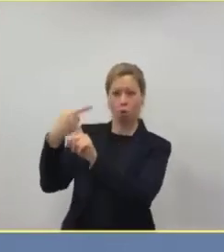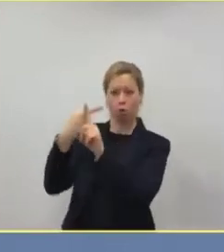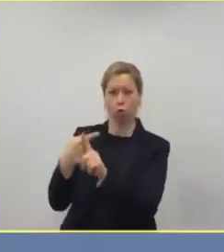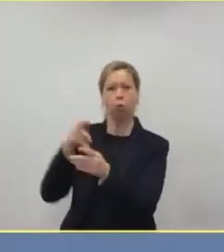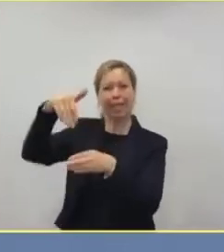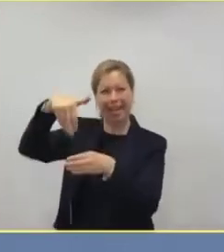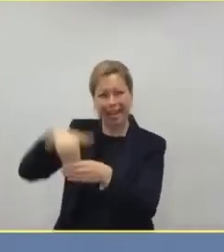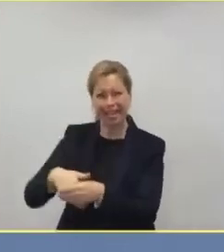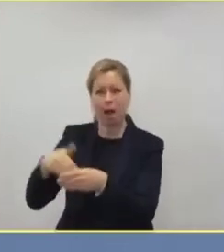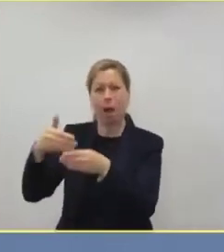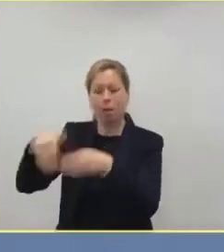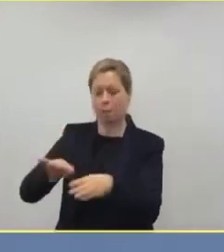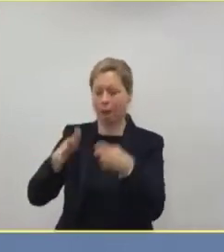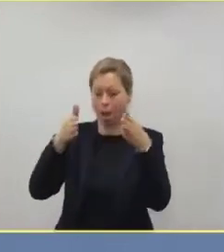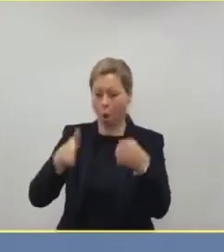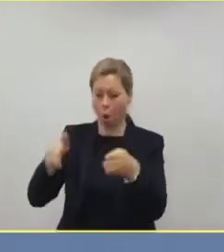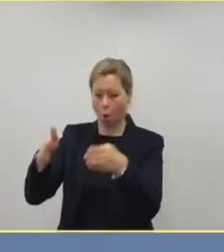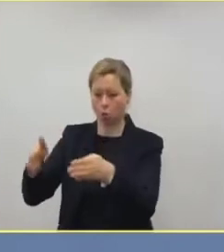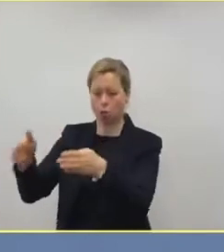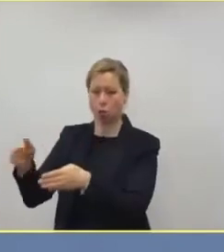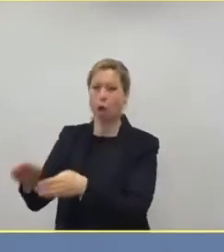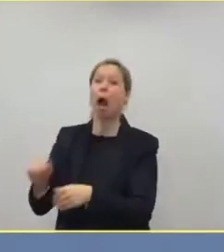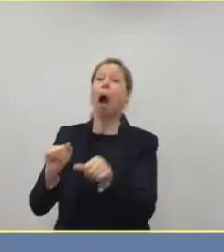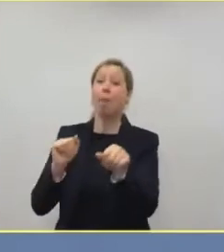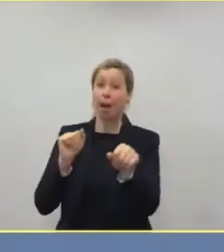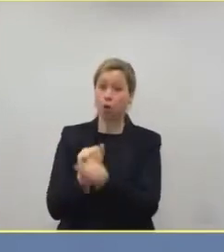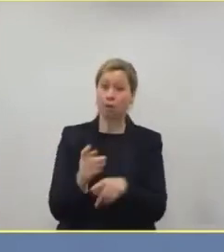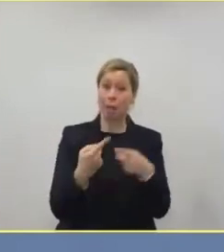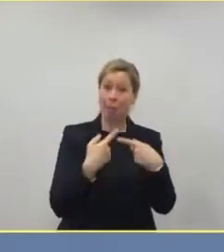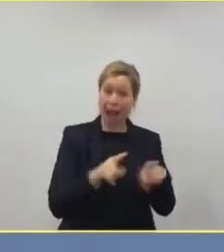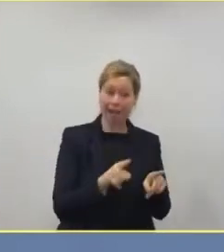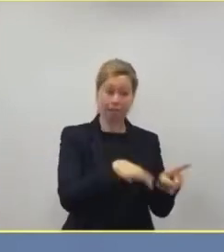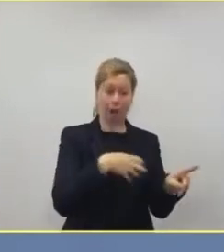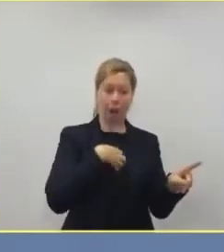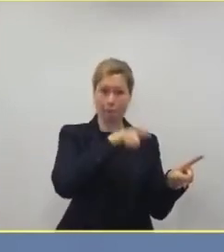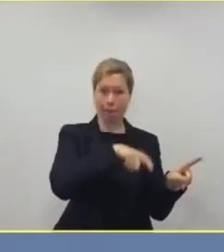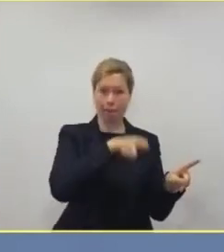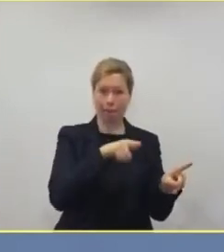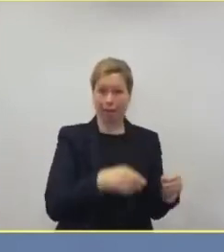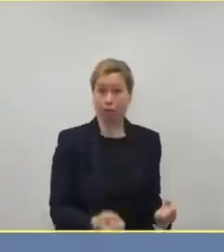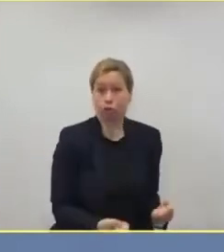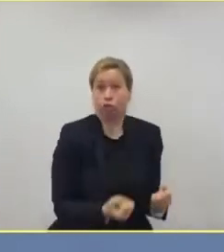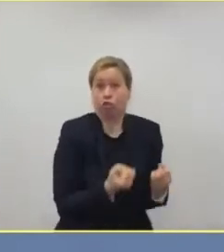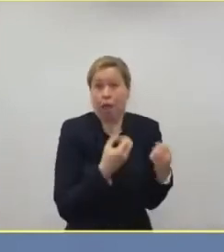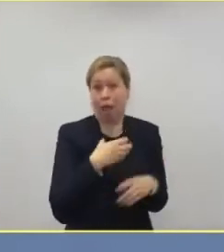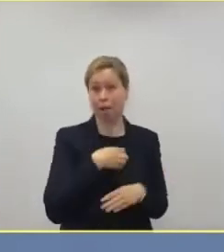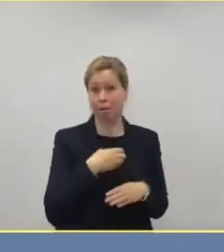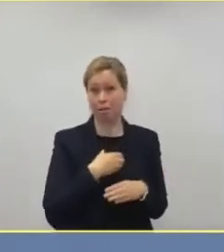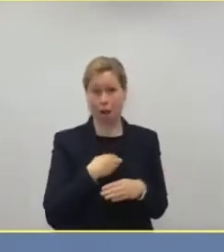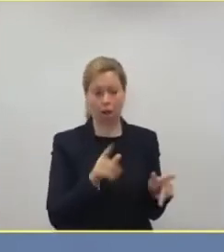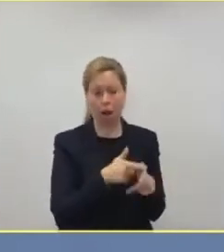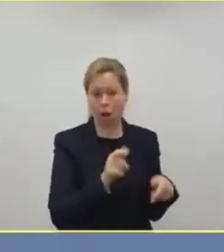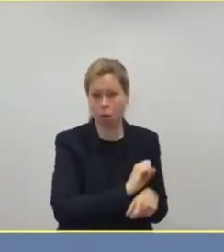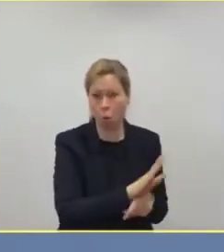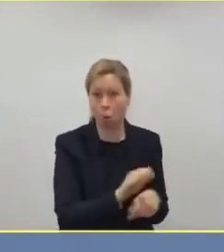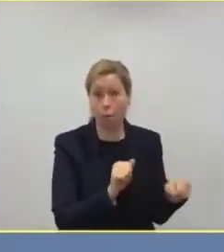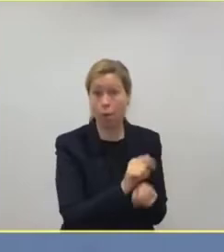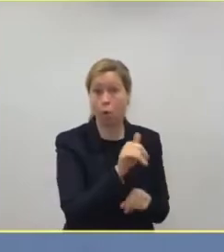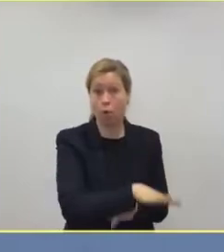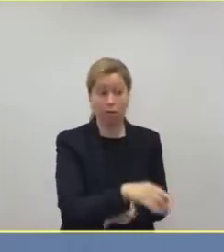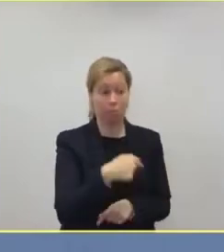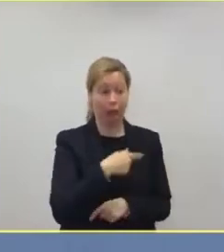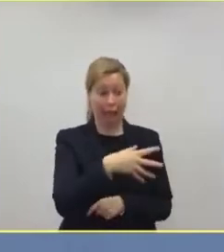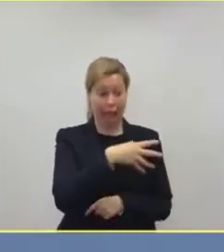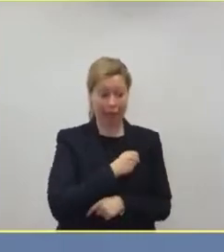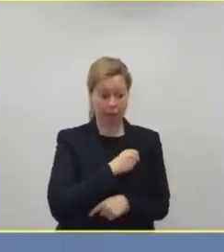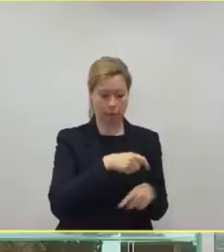dass wir andere nicht-Covid-Schwererkrankte Patienten nicht machen, die sind halt auch da. Das dürfen wir nicht vergessen. Die Herzinfarkte steigen ja auch im Herbst immer wieder an,